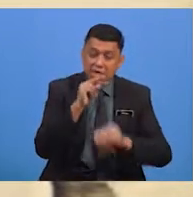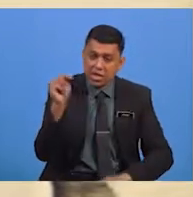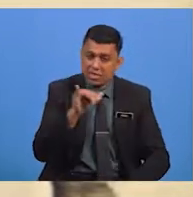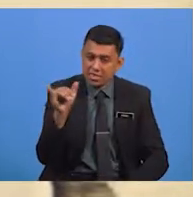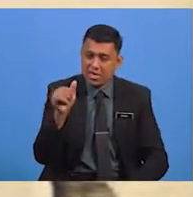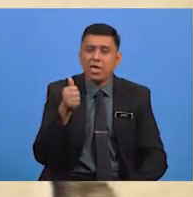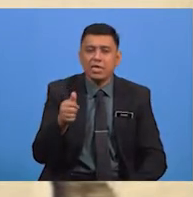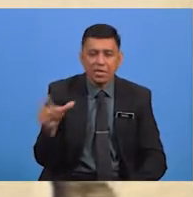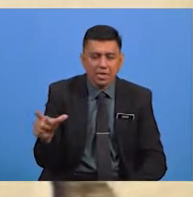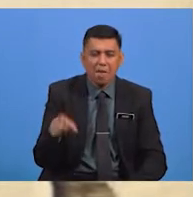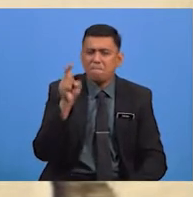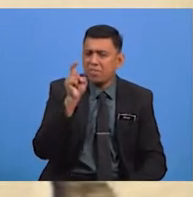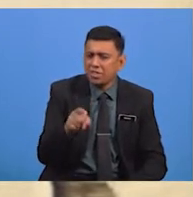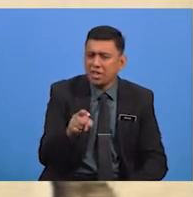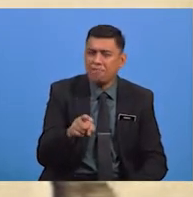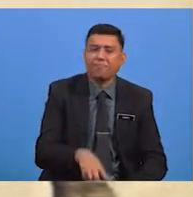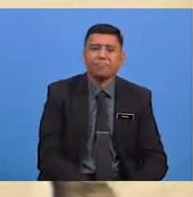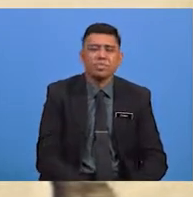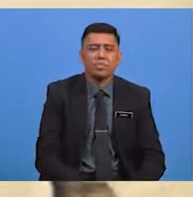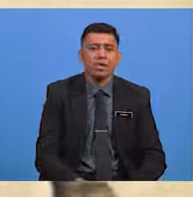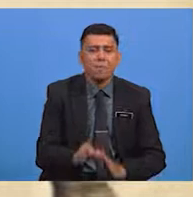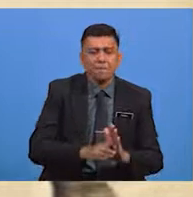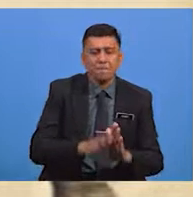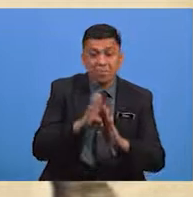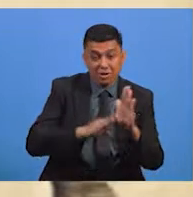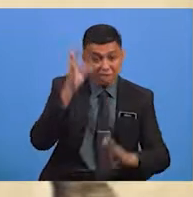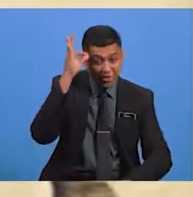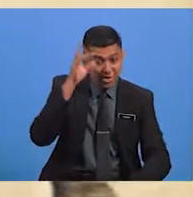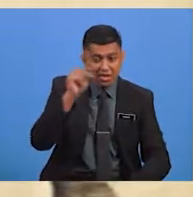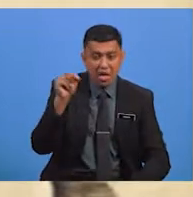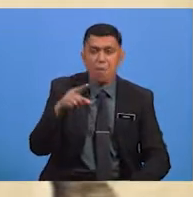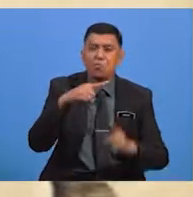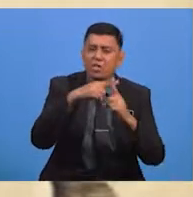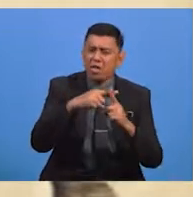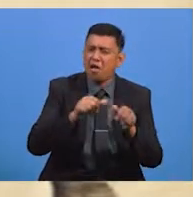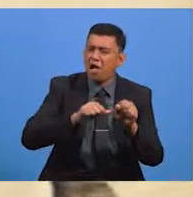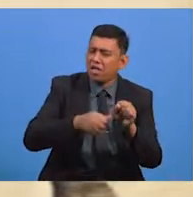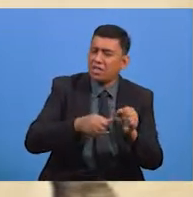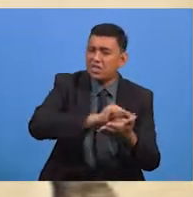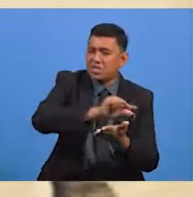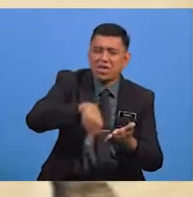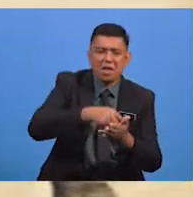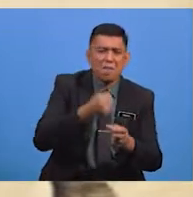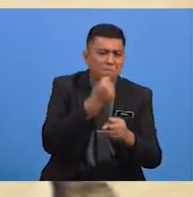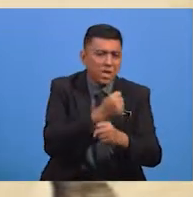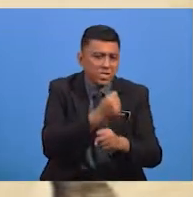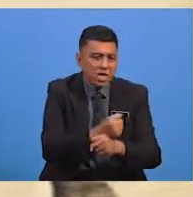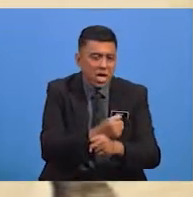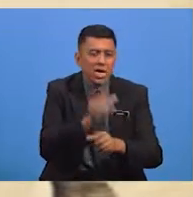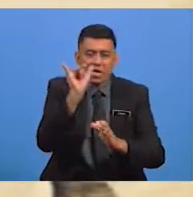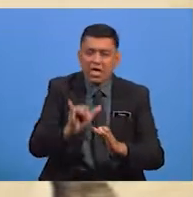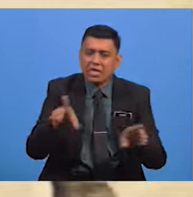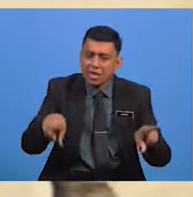Ialah Kita Mestilah Berfikiran Positif Agar Segala Pekerjaan Yang